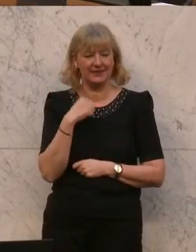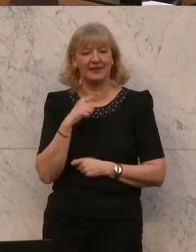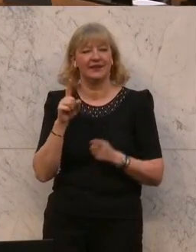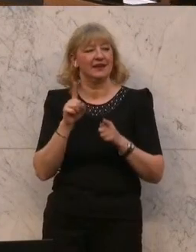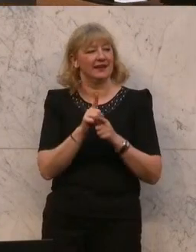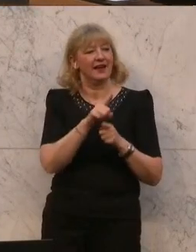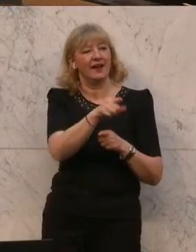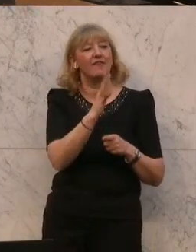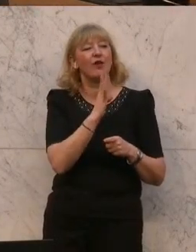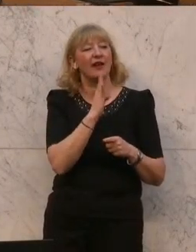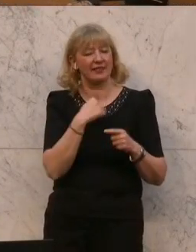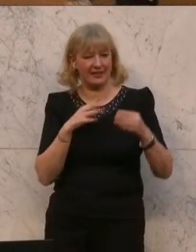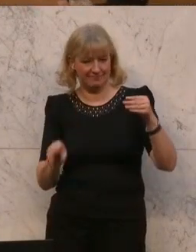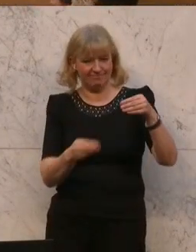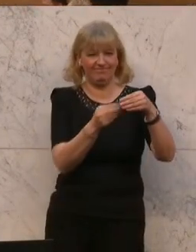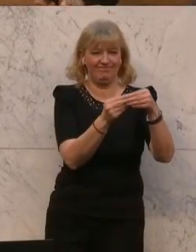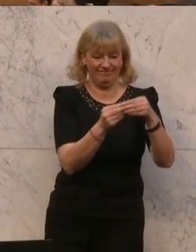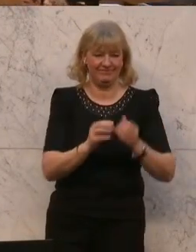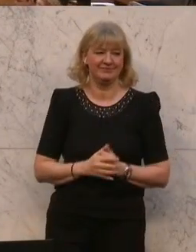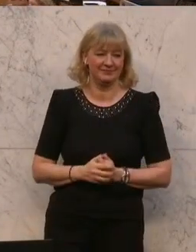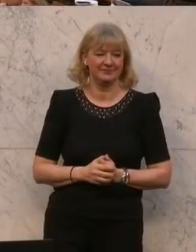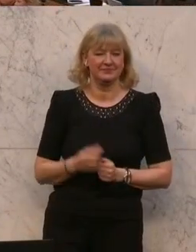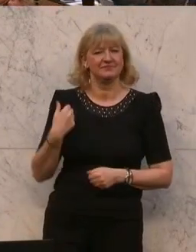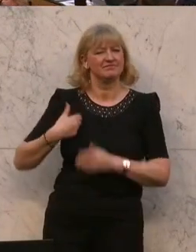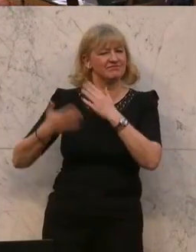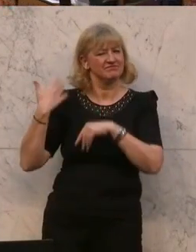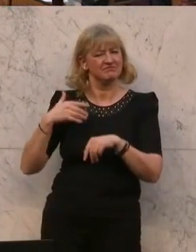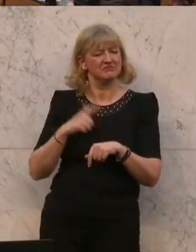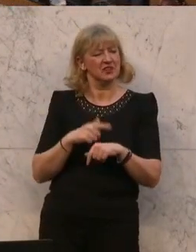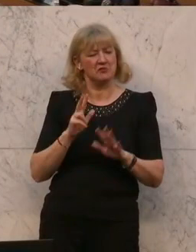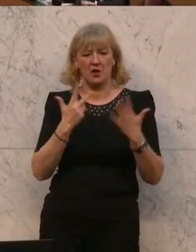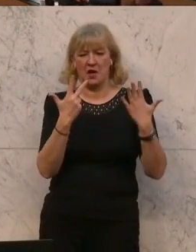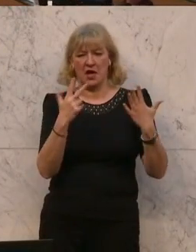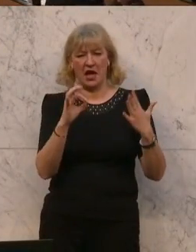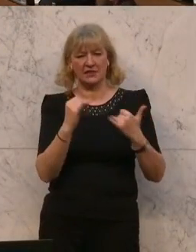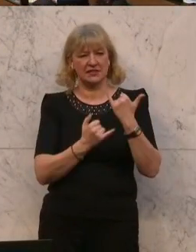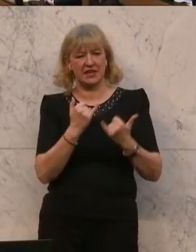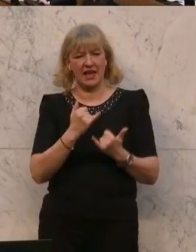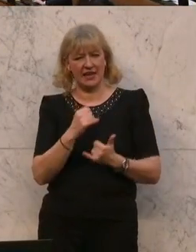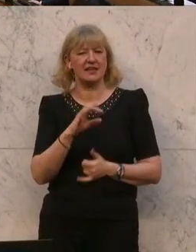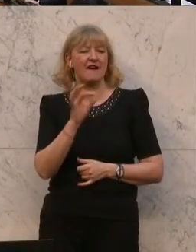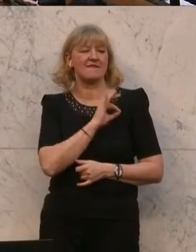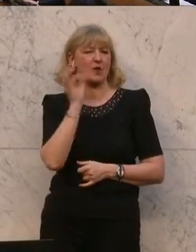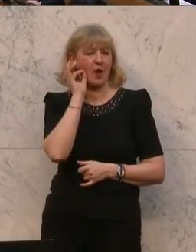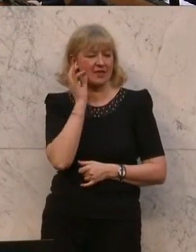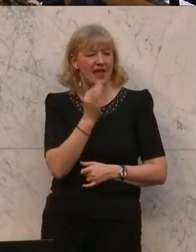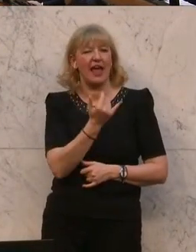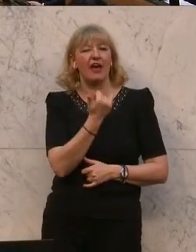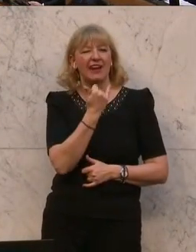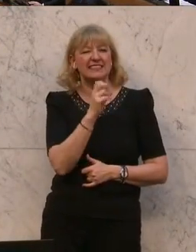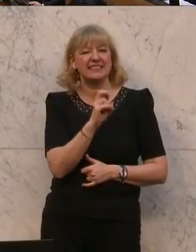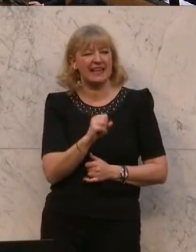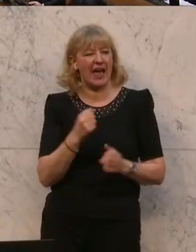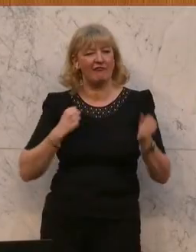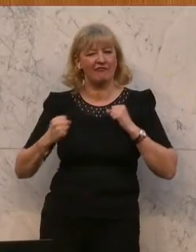Und am Wort ist schon Petra Bayer, SPÖ. meine etwa 80-jährige Freundin Franziska im Fitnesscenter getroffen